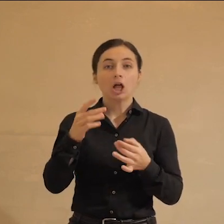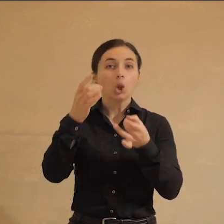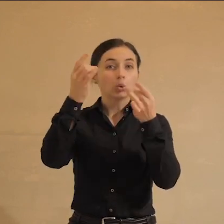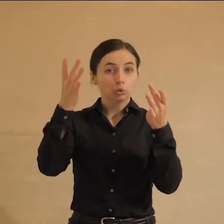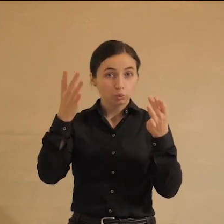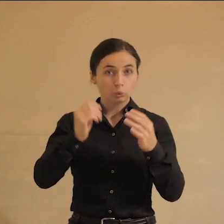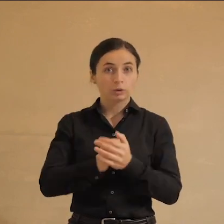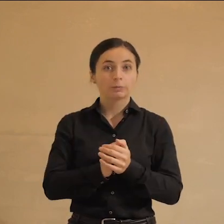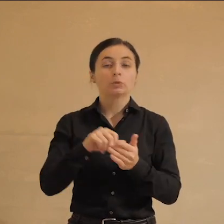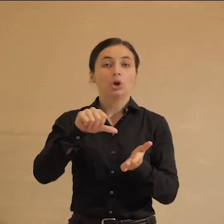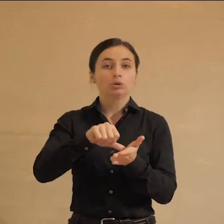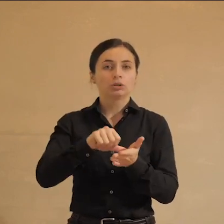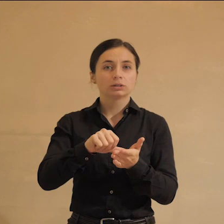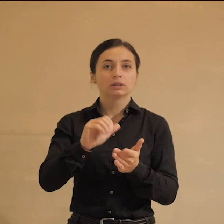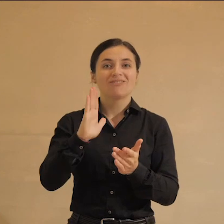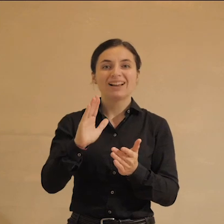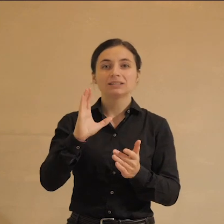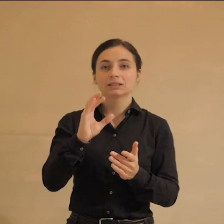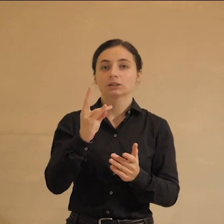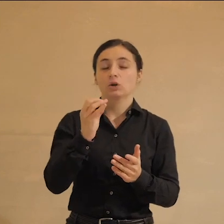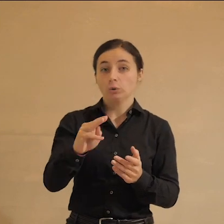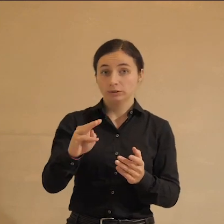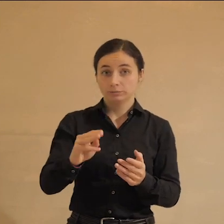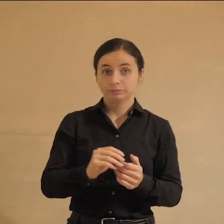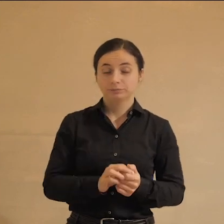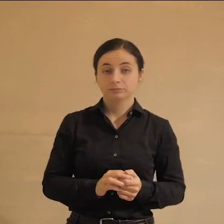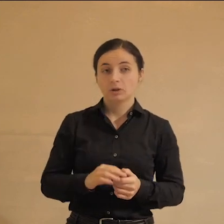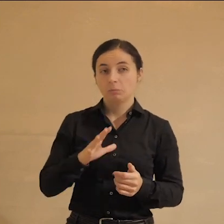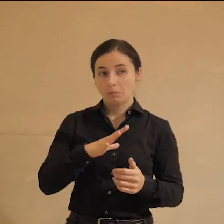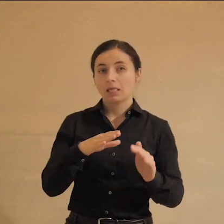передаче про Вальтера Скотта внезапно. Значит,